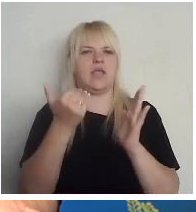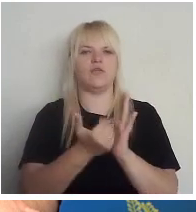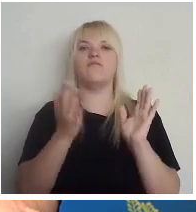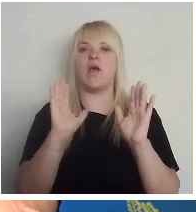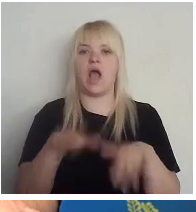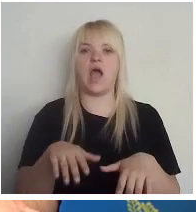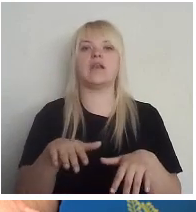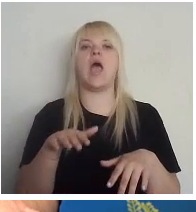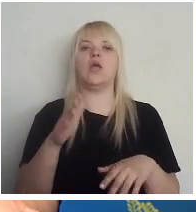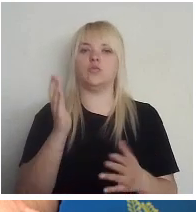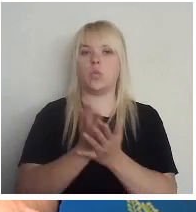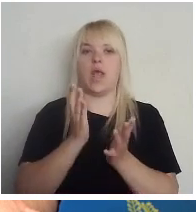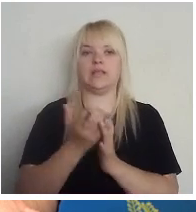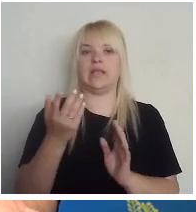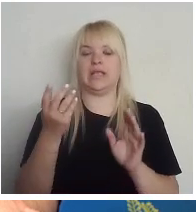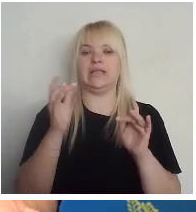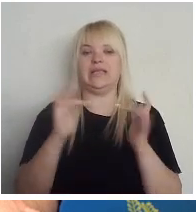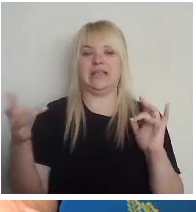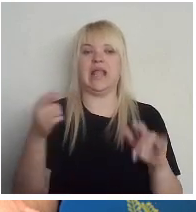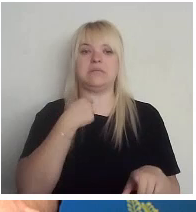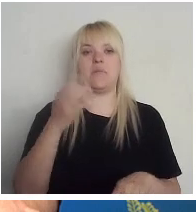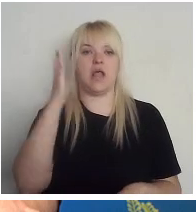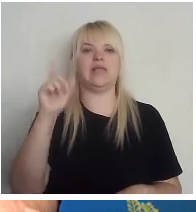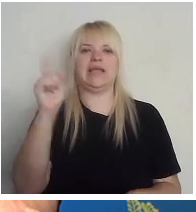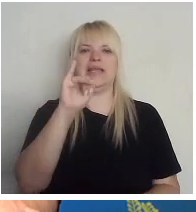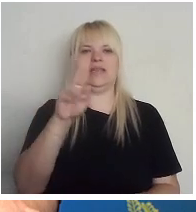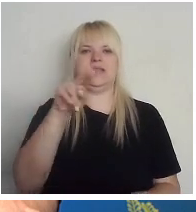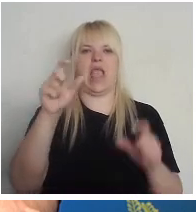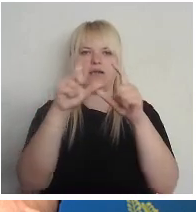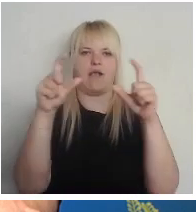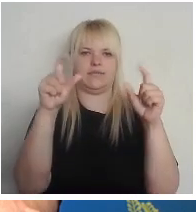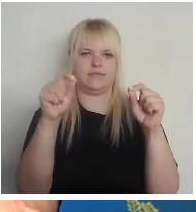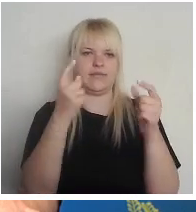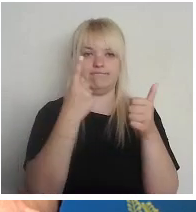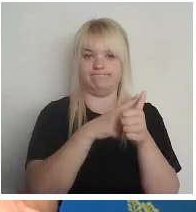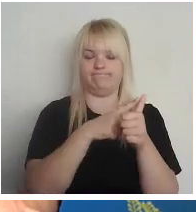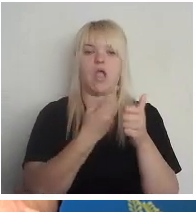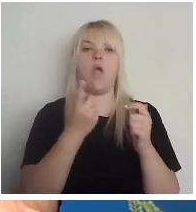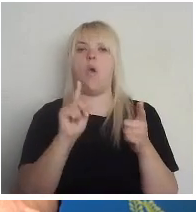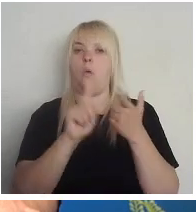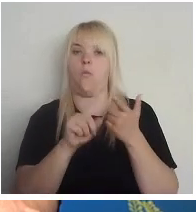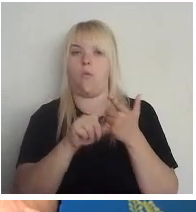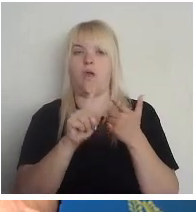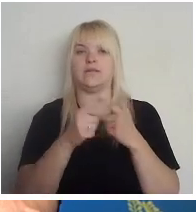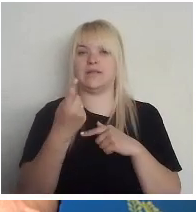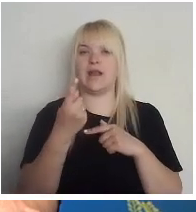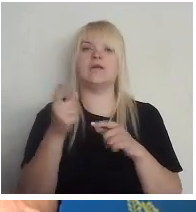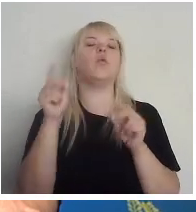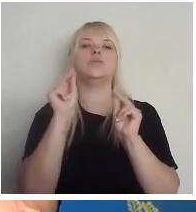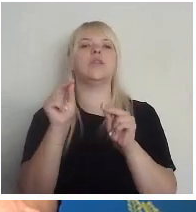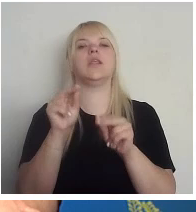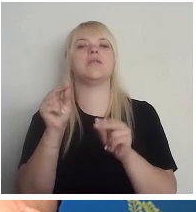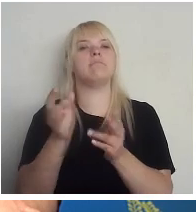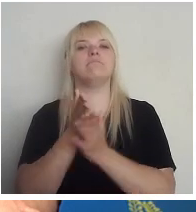notikt elektroniskā balsošana, ir ID karte, un otra lieta droši vien par ko mazāk runāja, ir uzticamība.